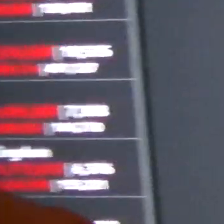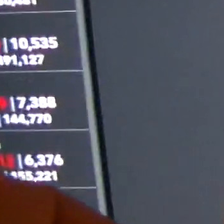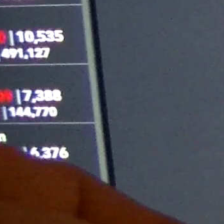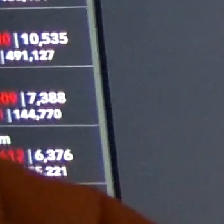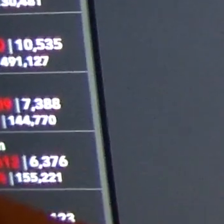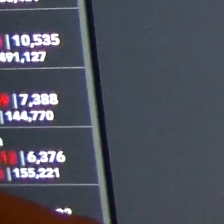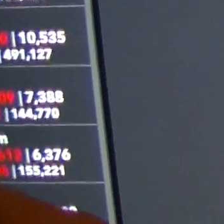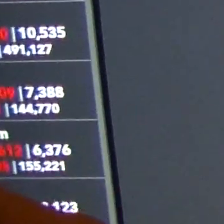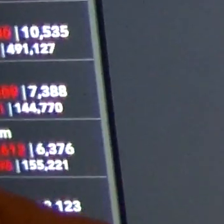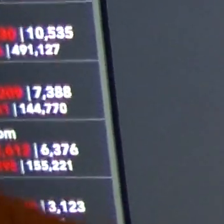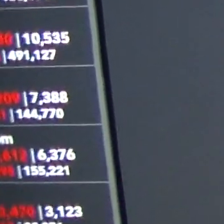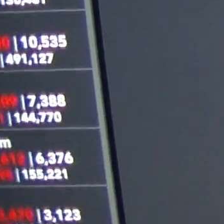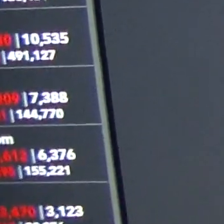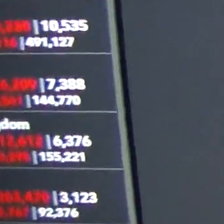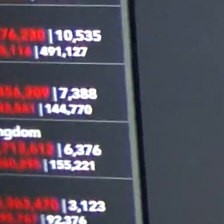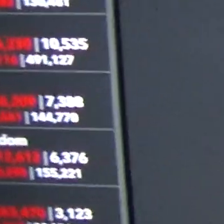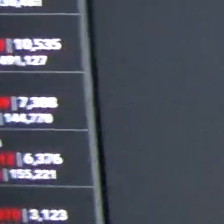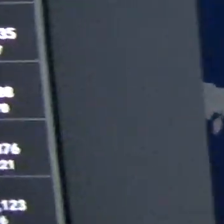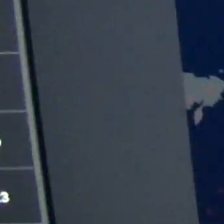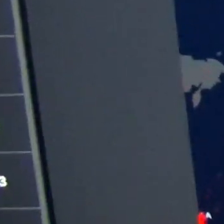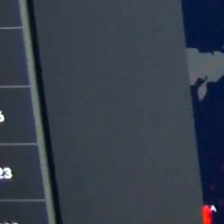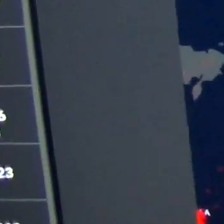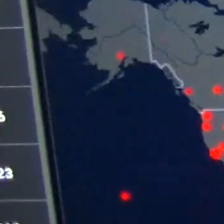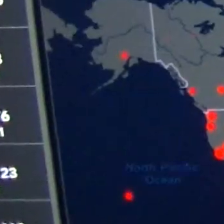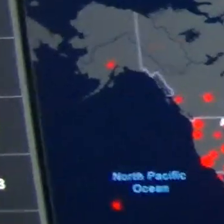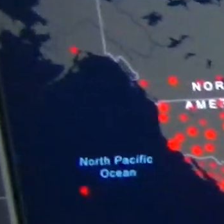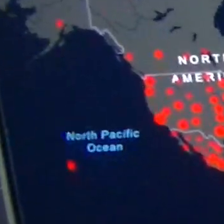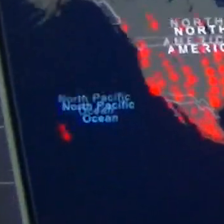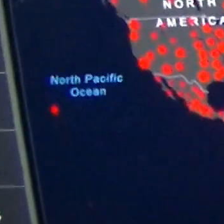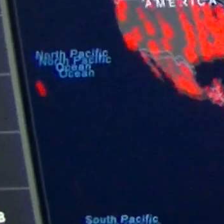Så og antal covid døde over hele verden stiger.